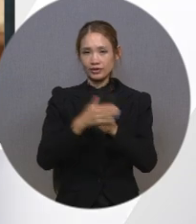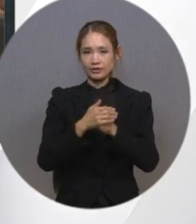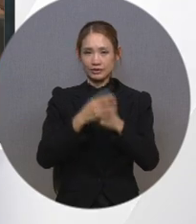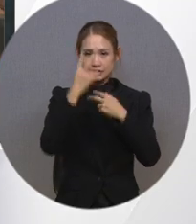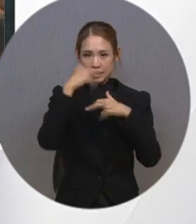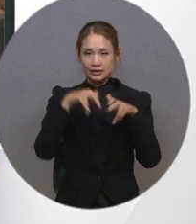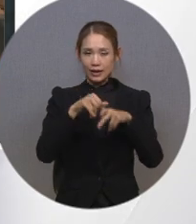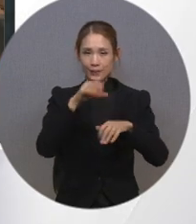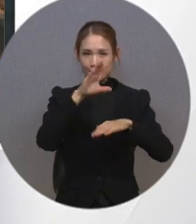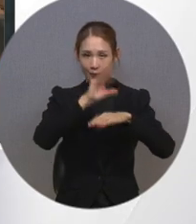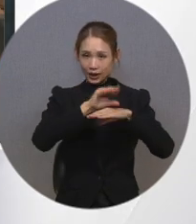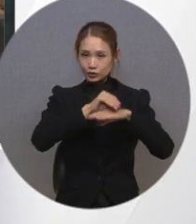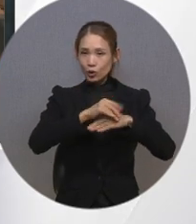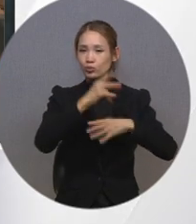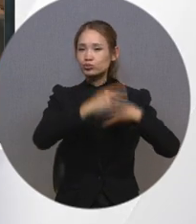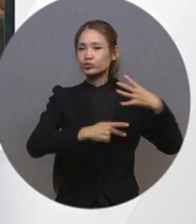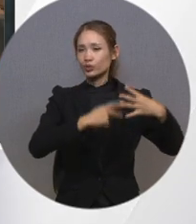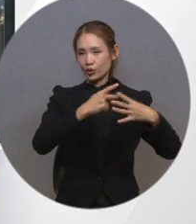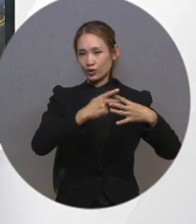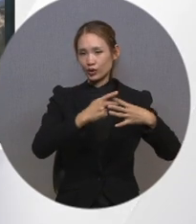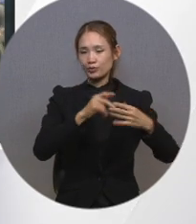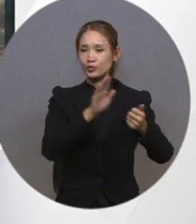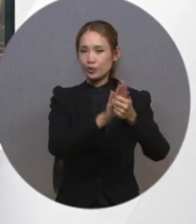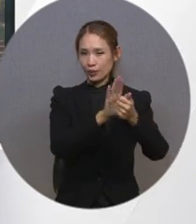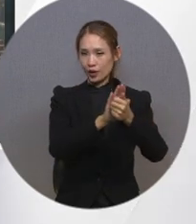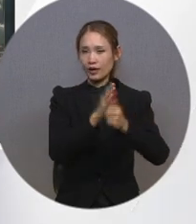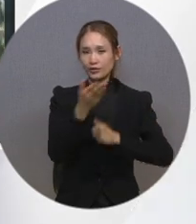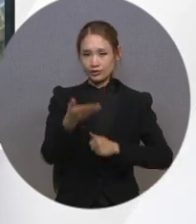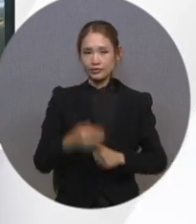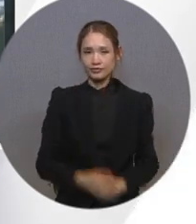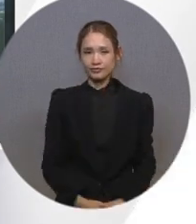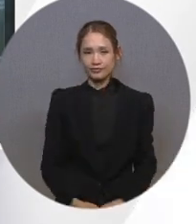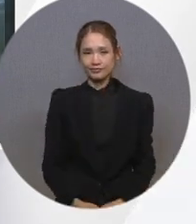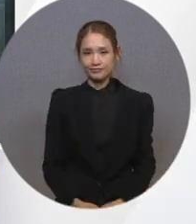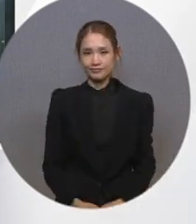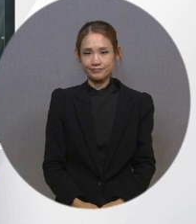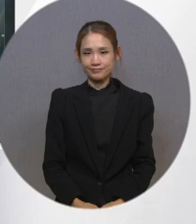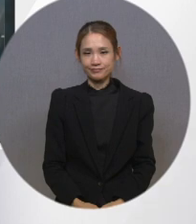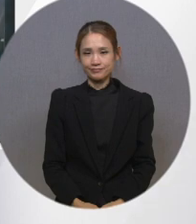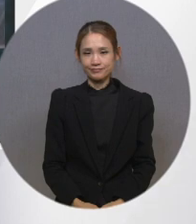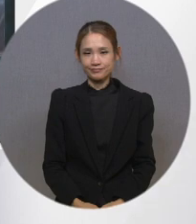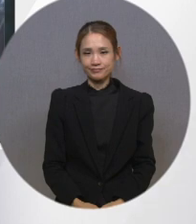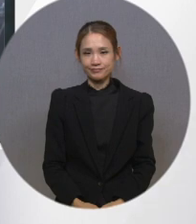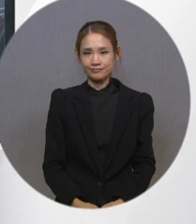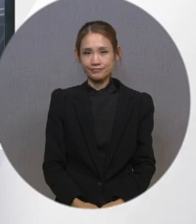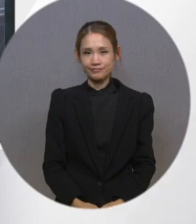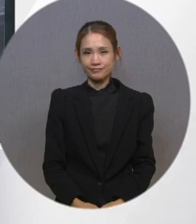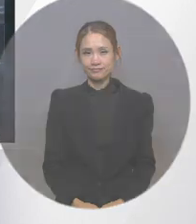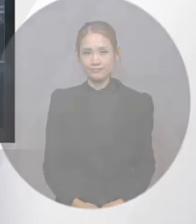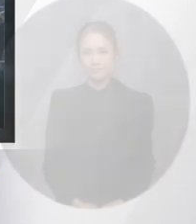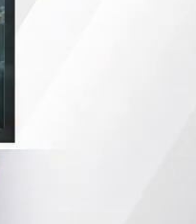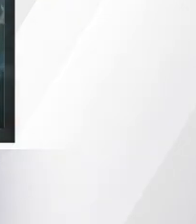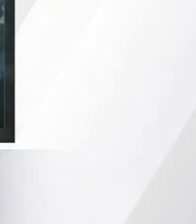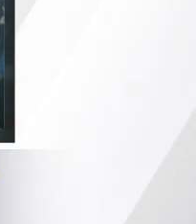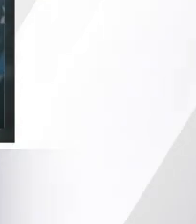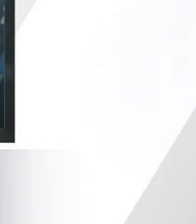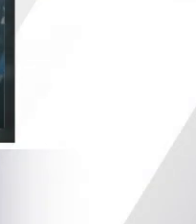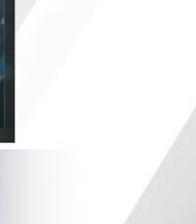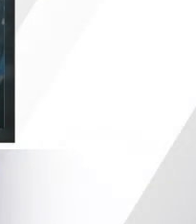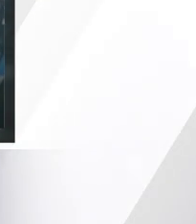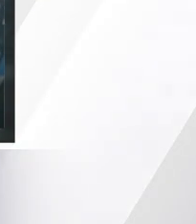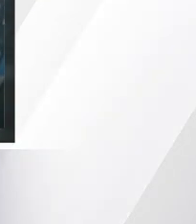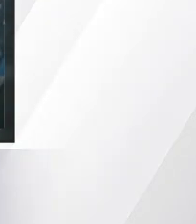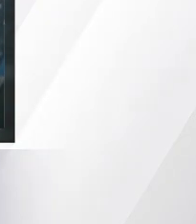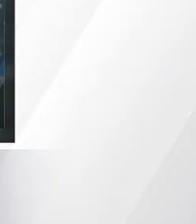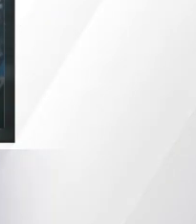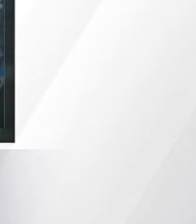프로그램에 도움을 줍니다. 자막, 강원도 산불과 코로나19로 힘든 소상공인들을